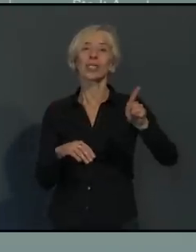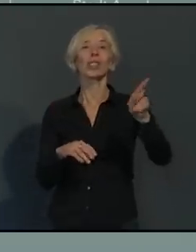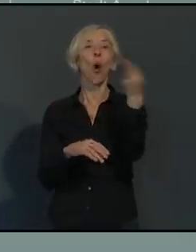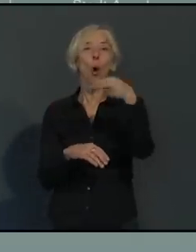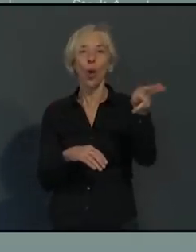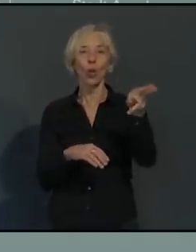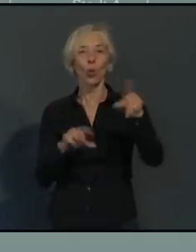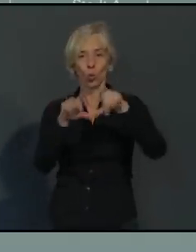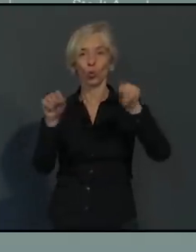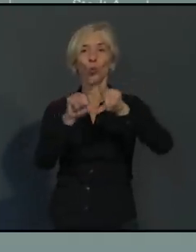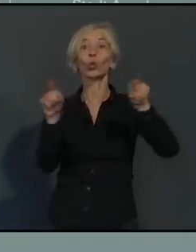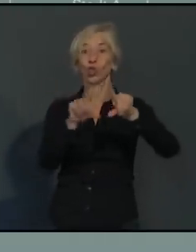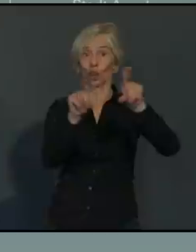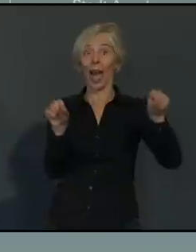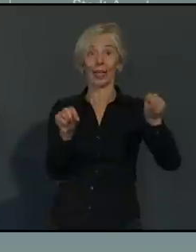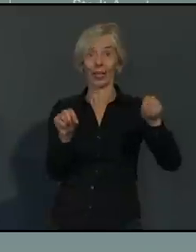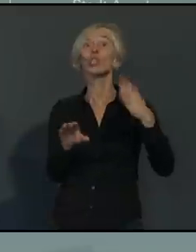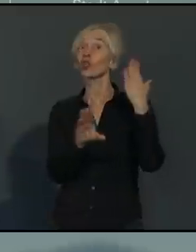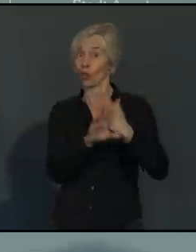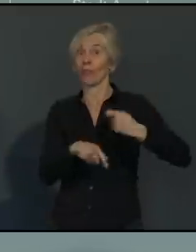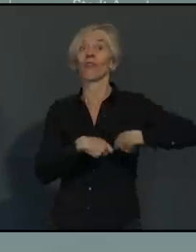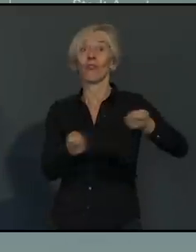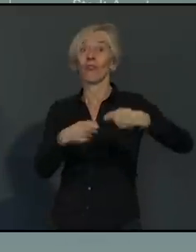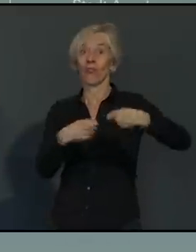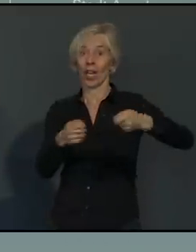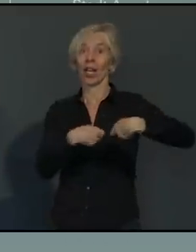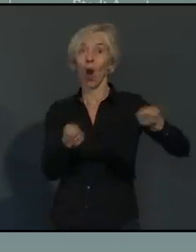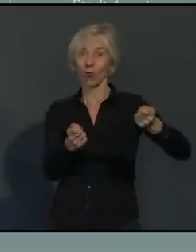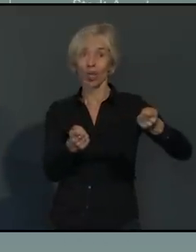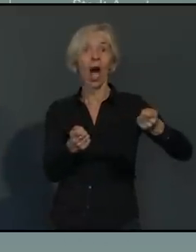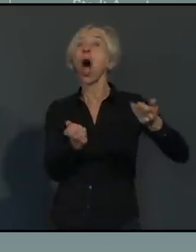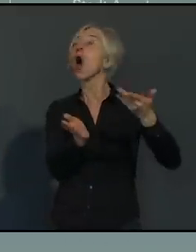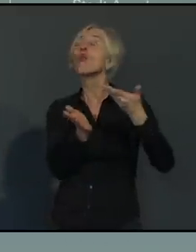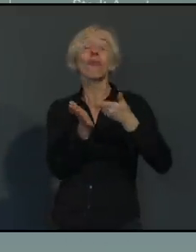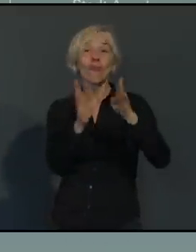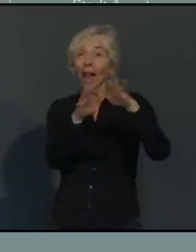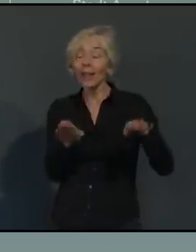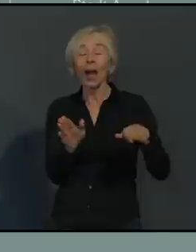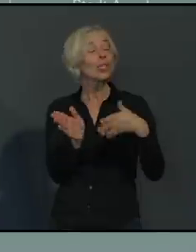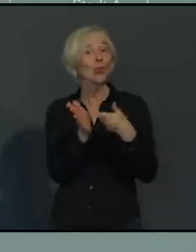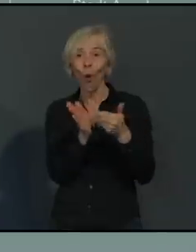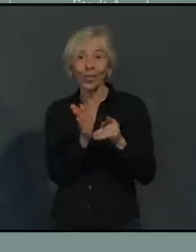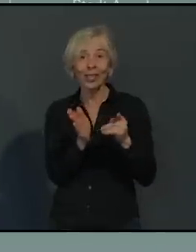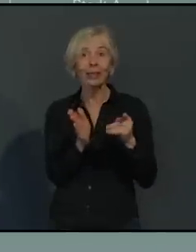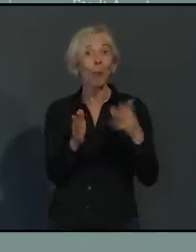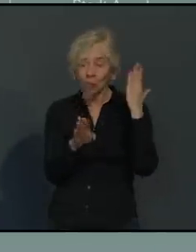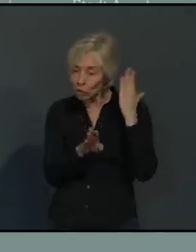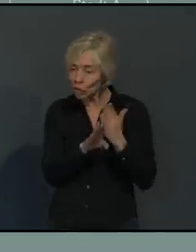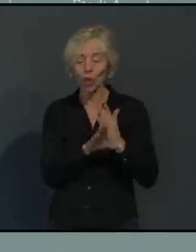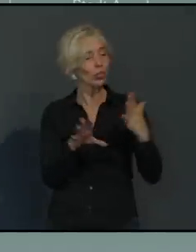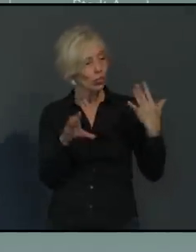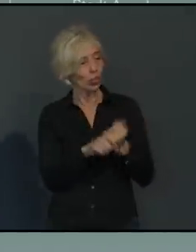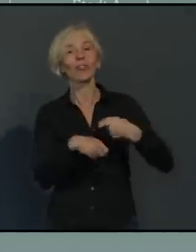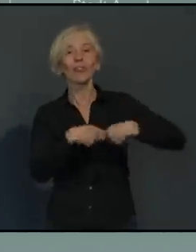Rekordzahlen und das ja bevor die eigentliche Hochsaison für Gutscheine losgeht, die jetzige Weihnachtszeit.